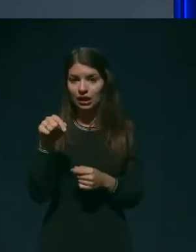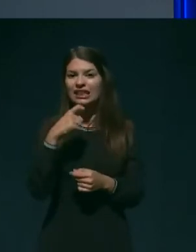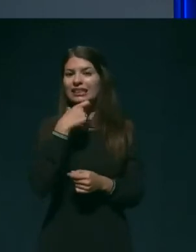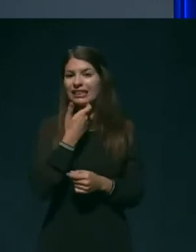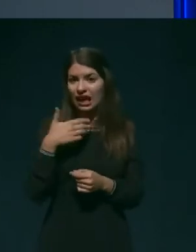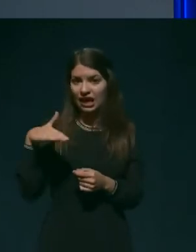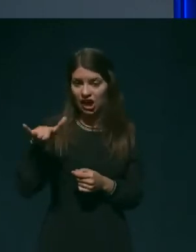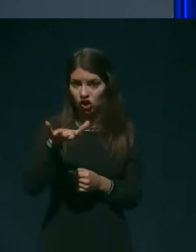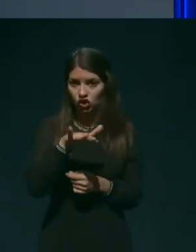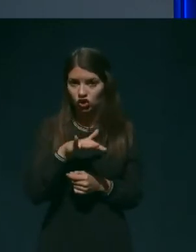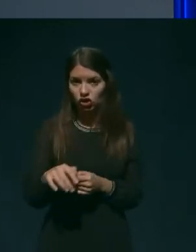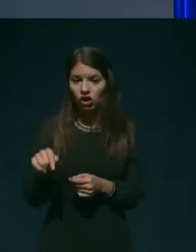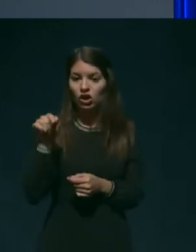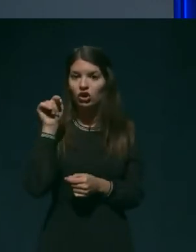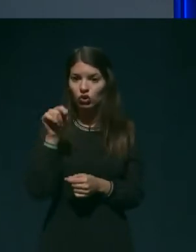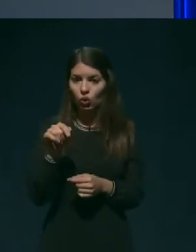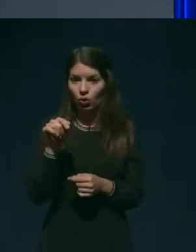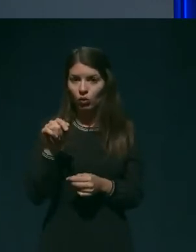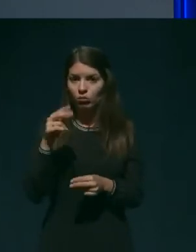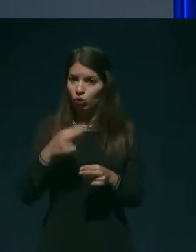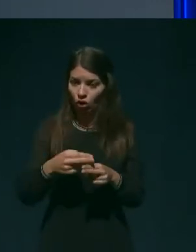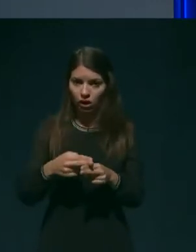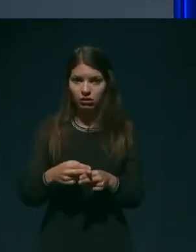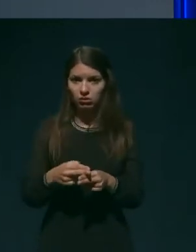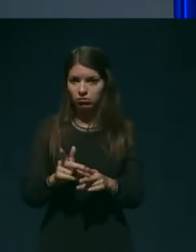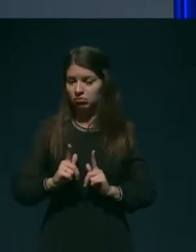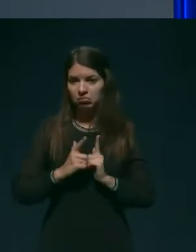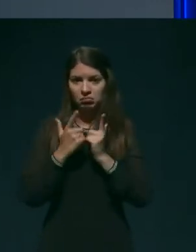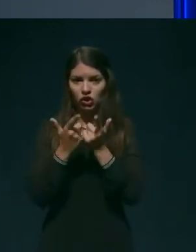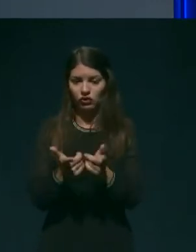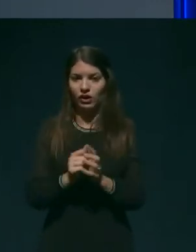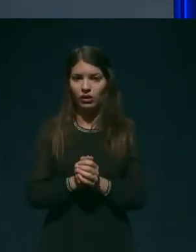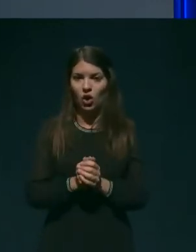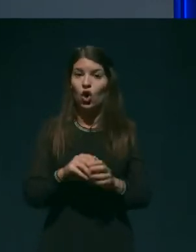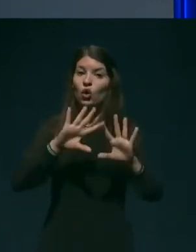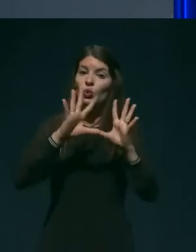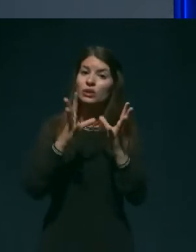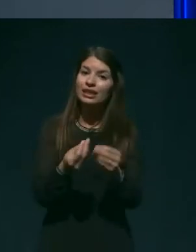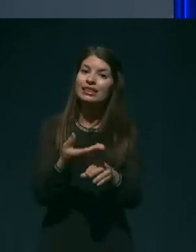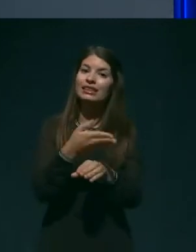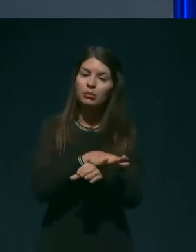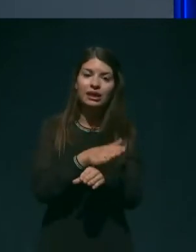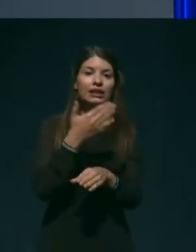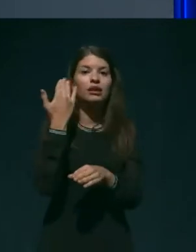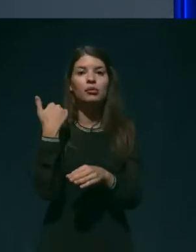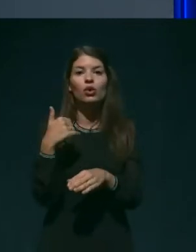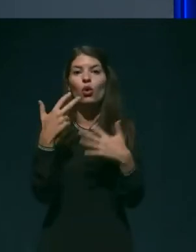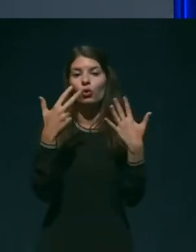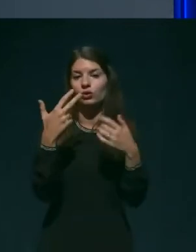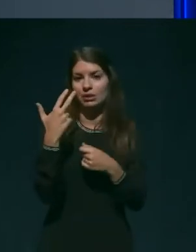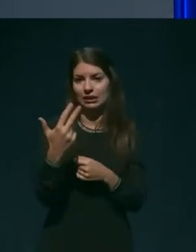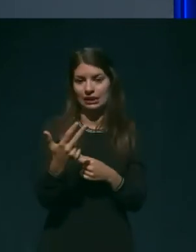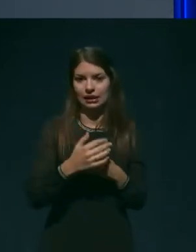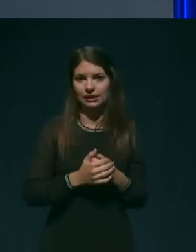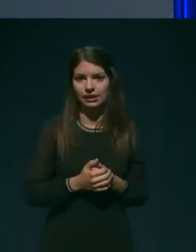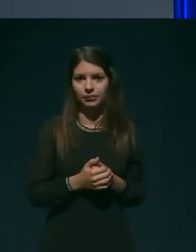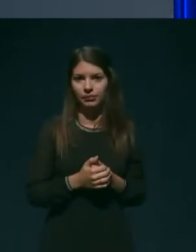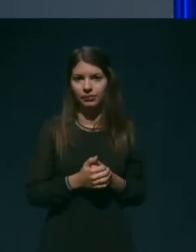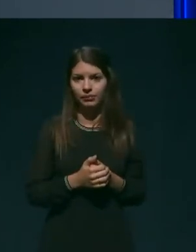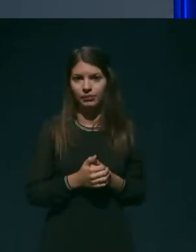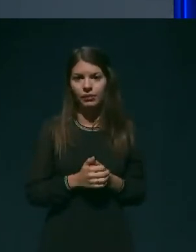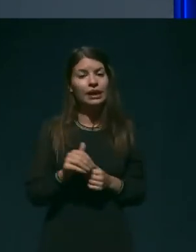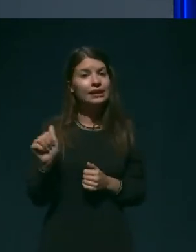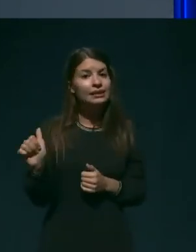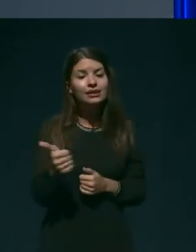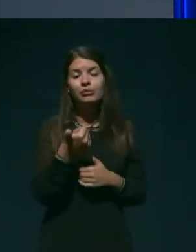tam to okužbo tudi preboljelo. Vseh smrti skupaj je bilo 38. Še enkrat moram